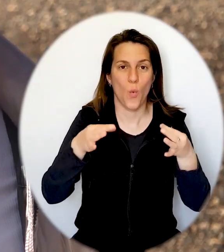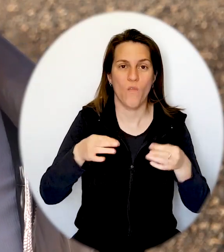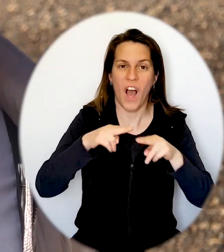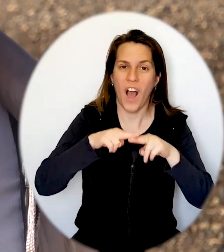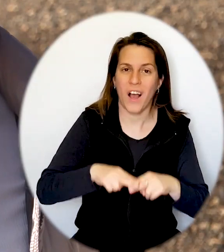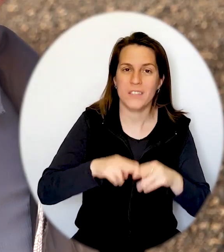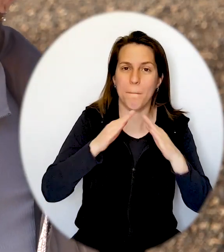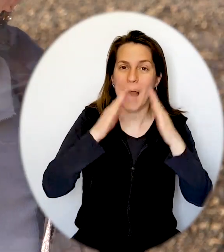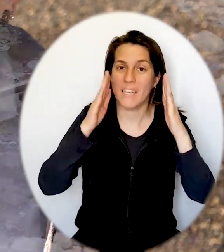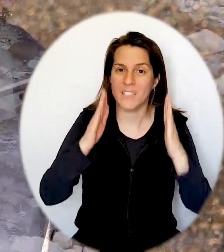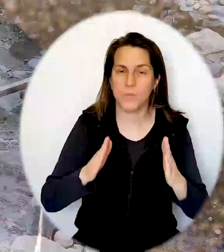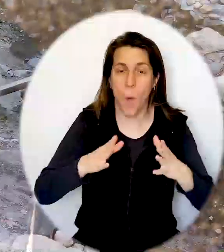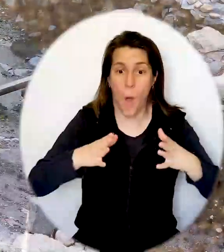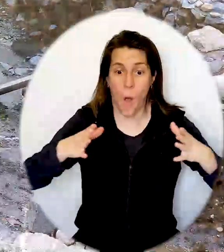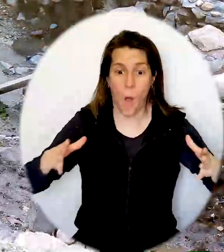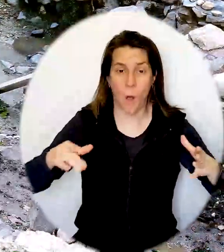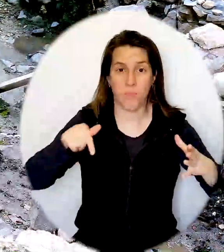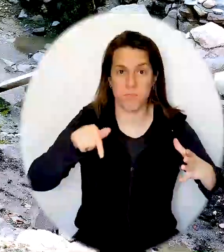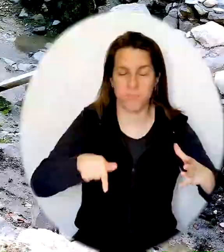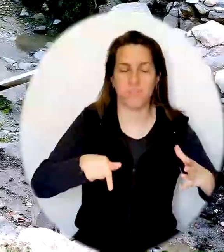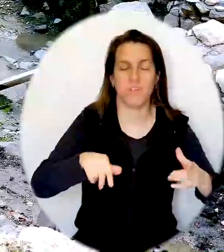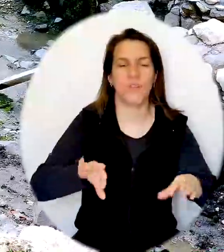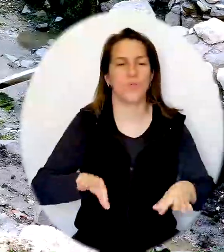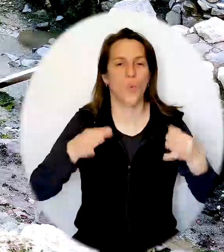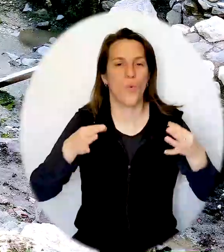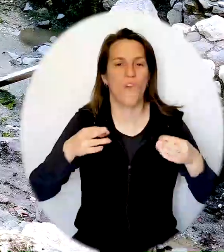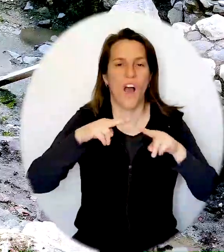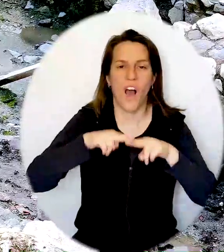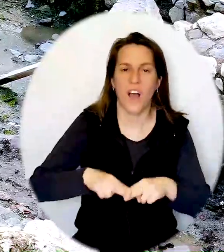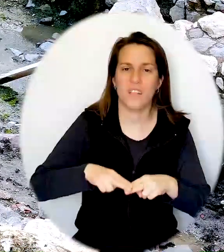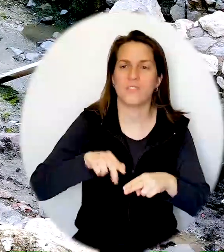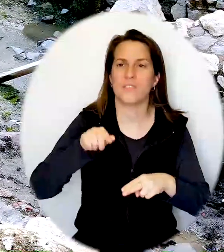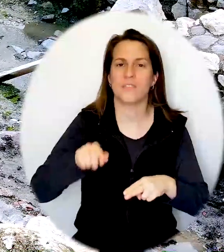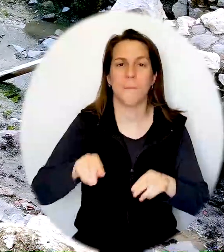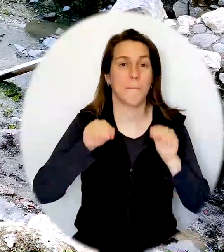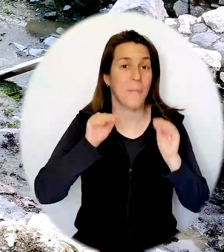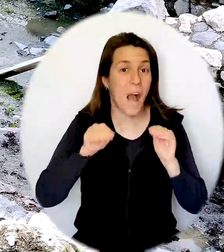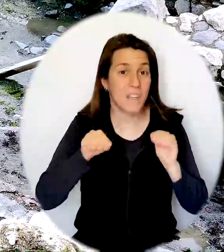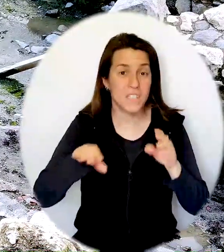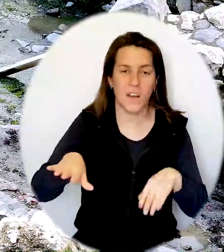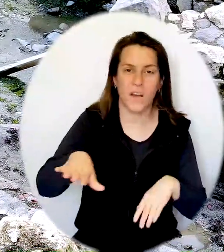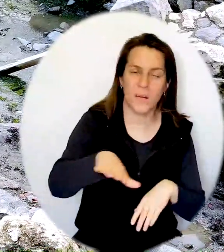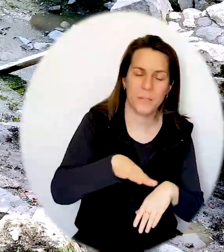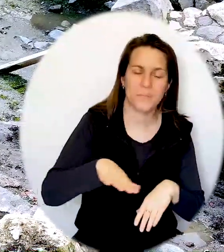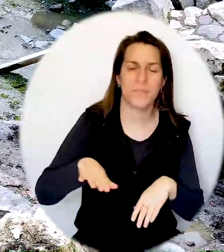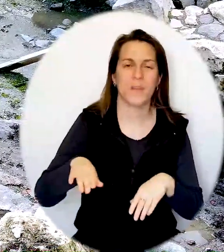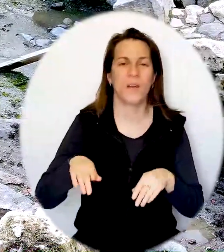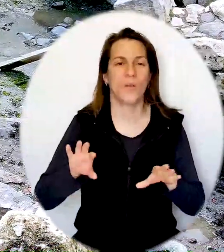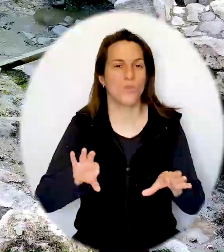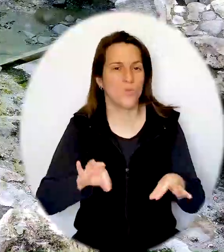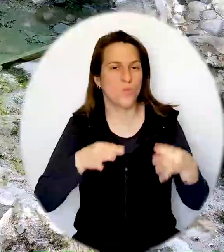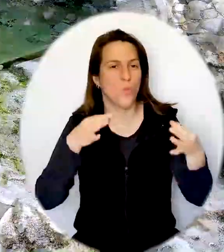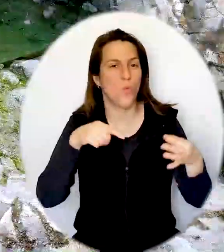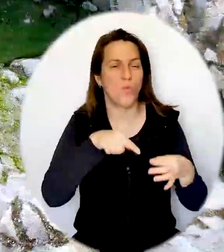On a trouvé des vestiges des shops. Des shops des magasins. Oui, des magasins. On a trouvé